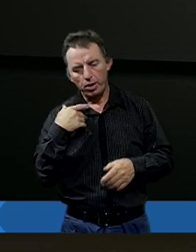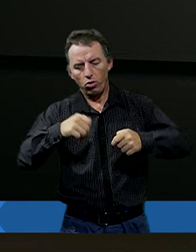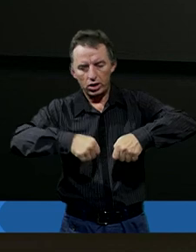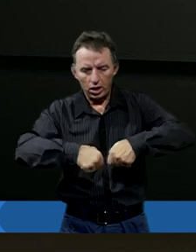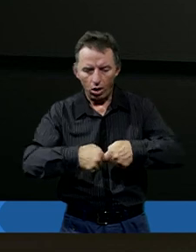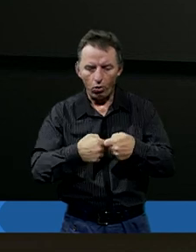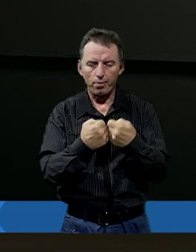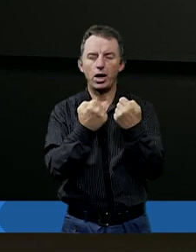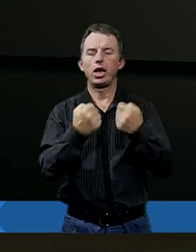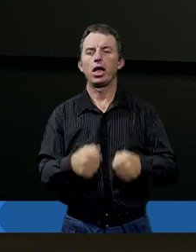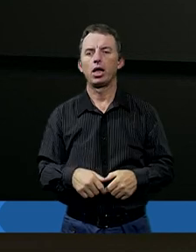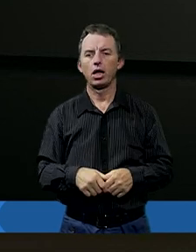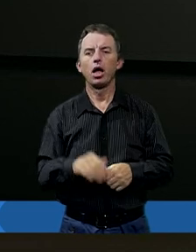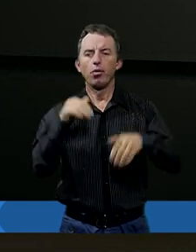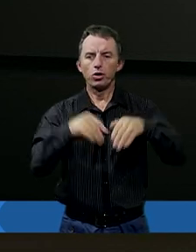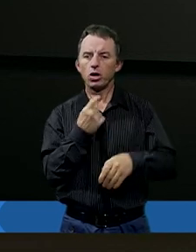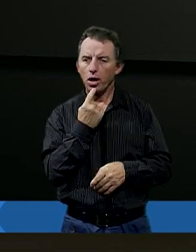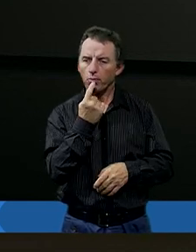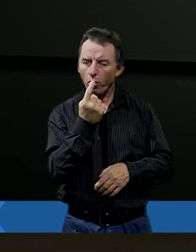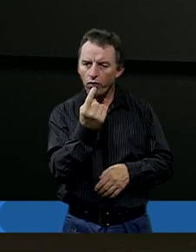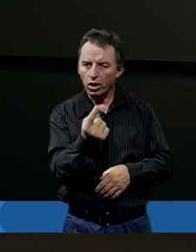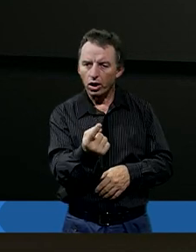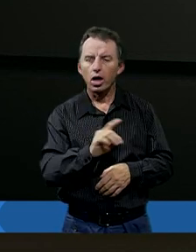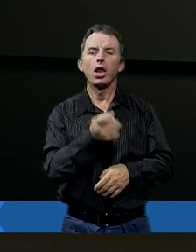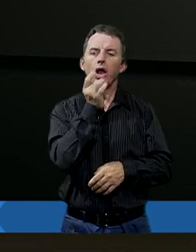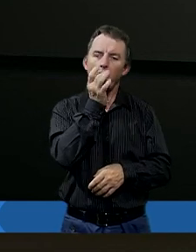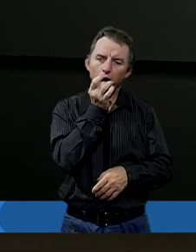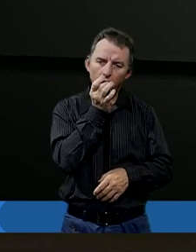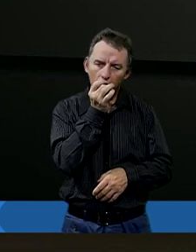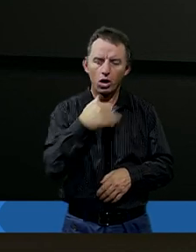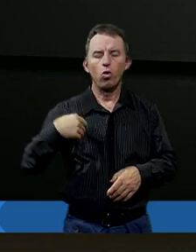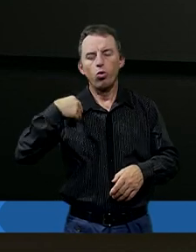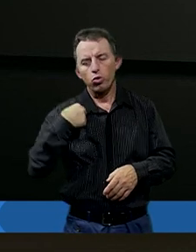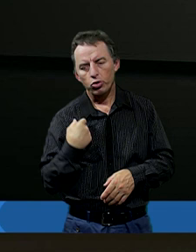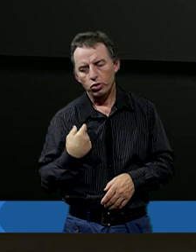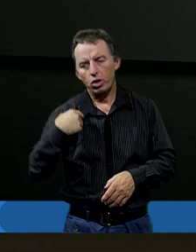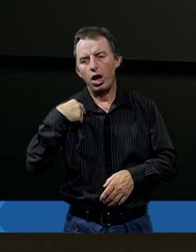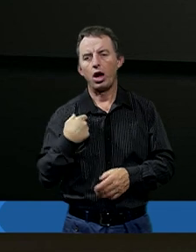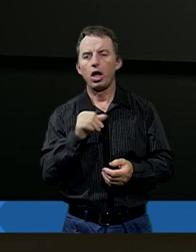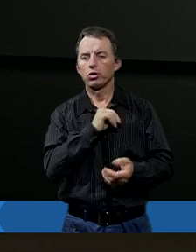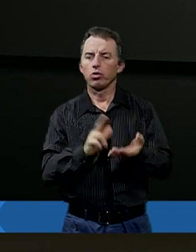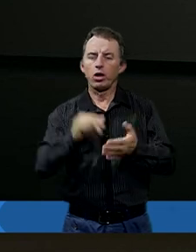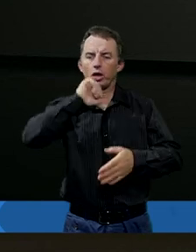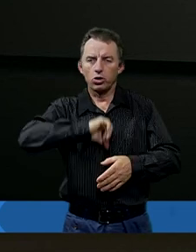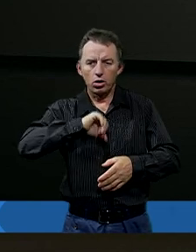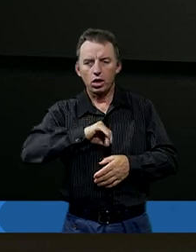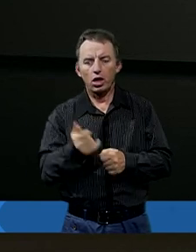załamany i można powiedzieć, i narzekał i zaczął użalać się nad sobą. Czy taka postawa w